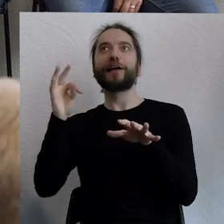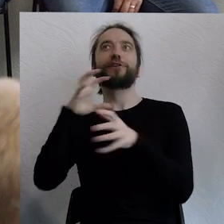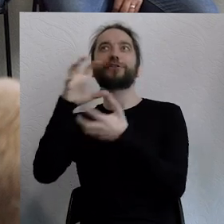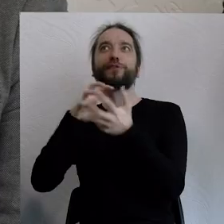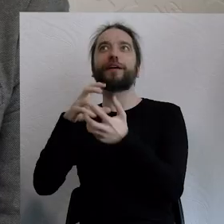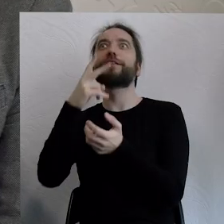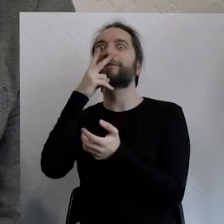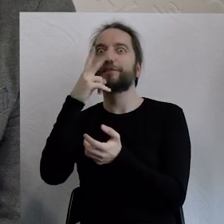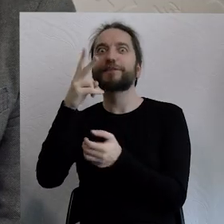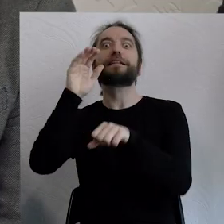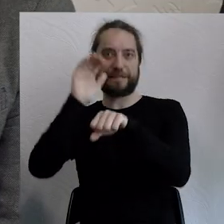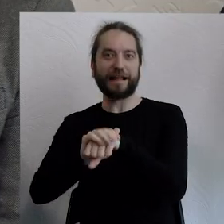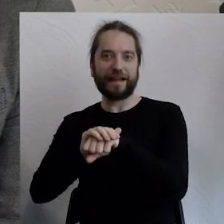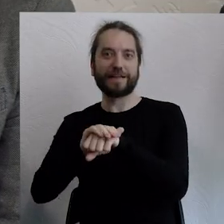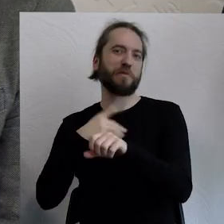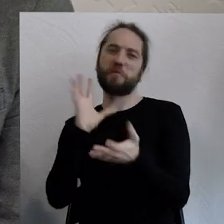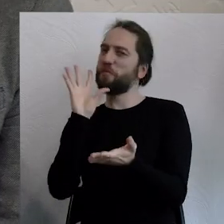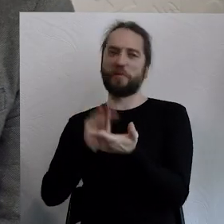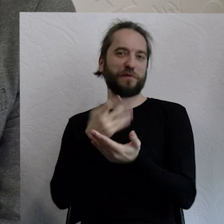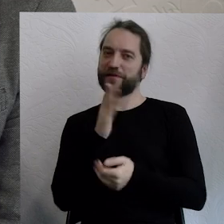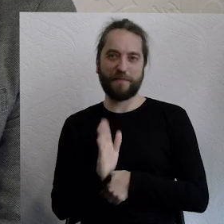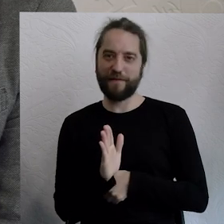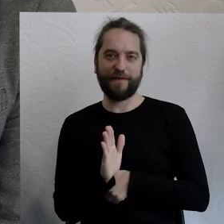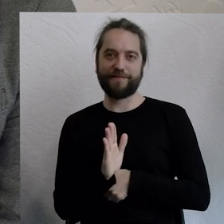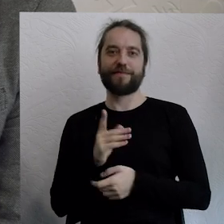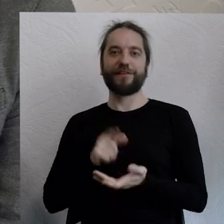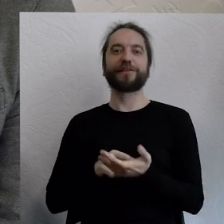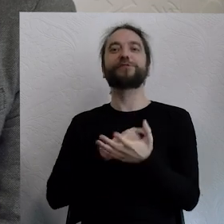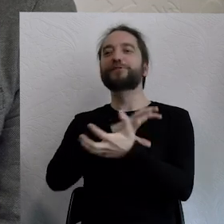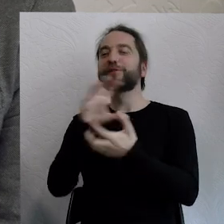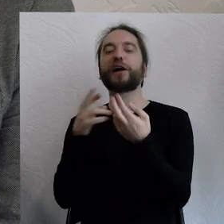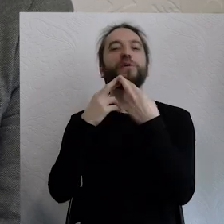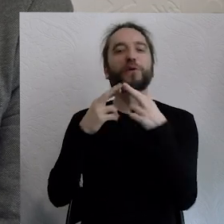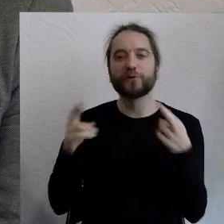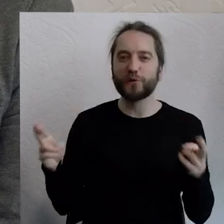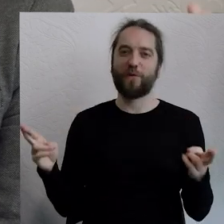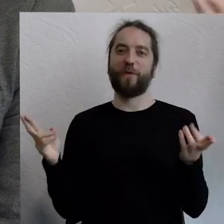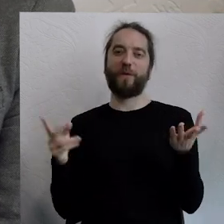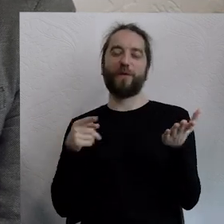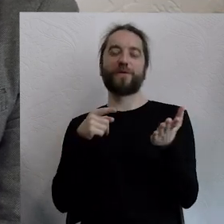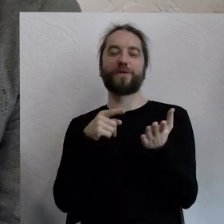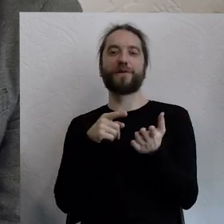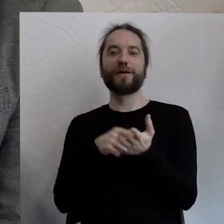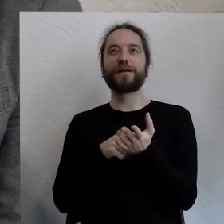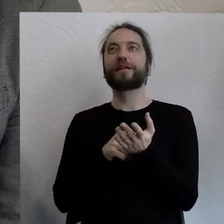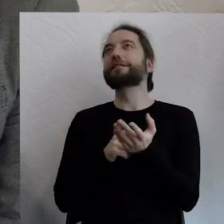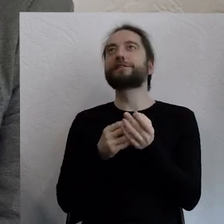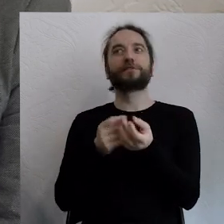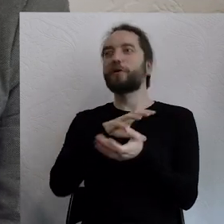będę powtarzał tego idealizmu biuróżnorodnego i idealizmu naszego otoczenia.